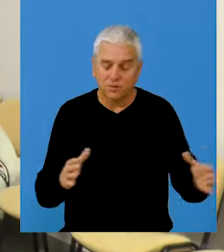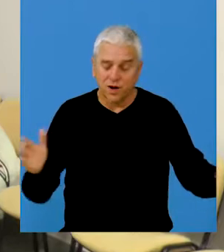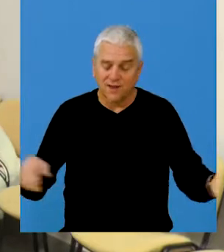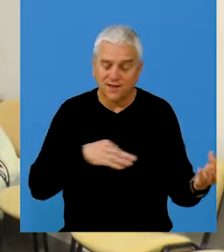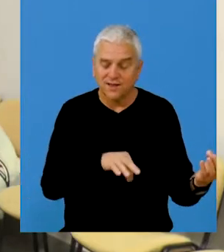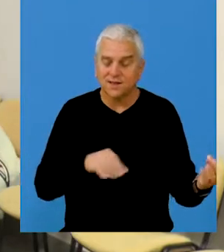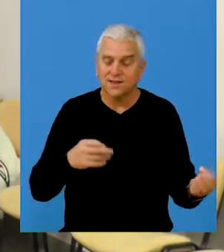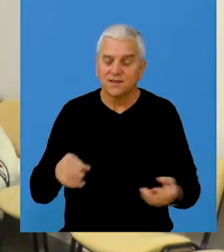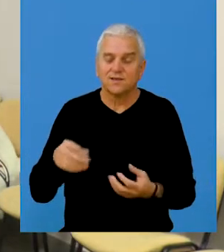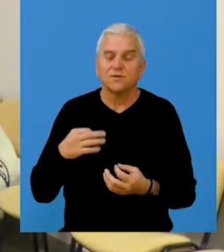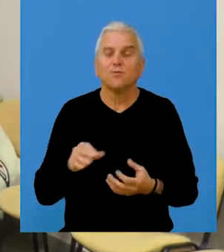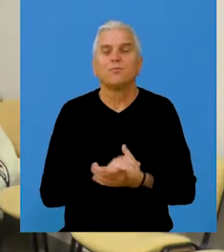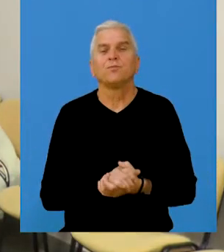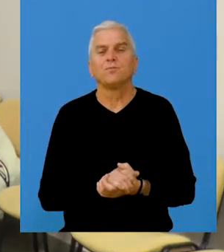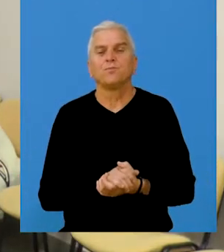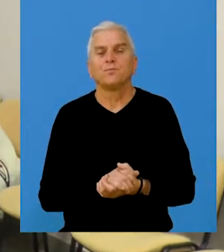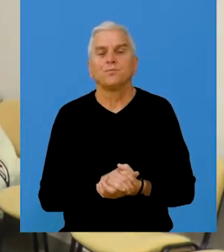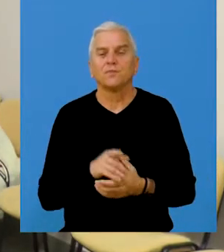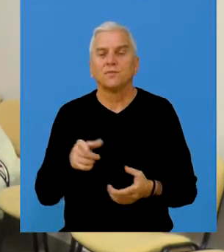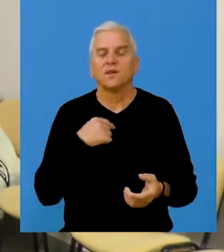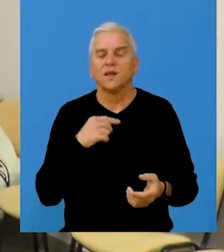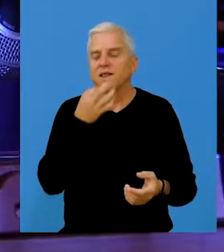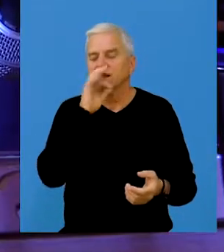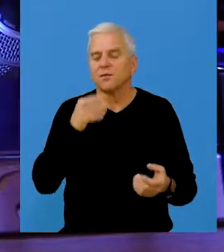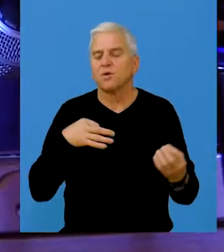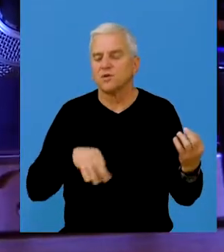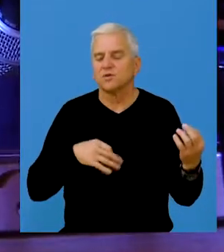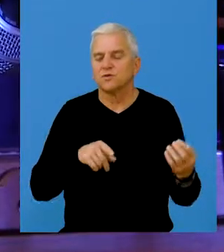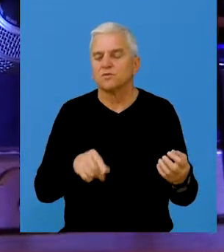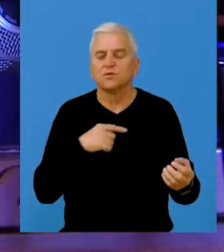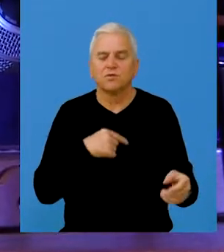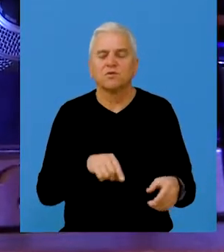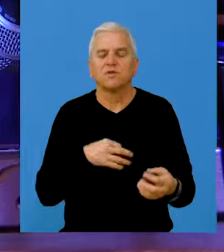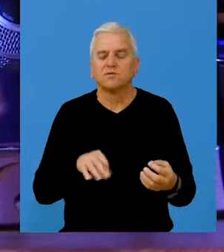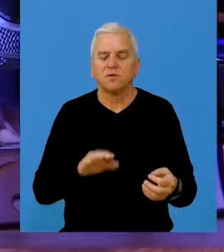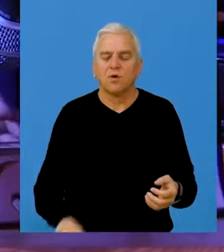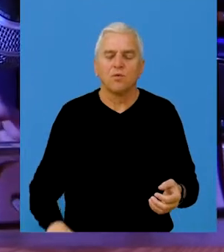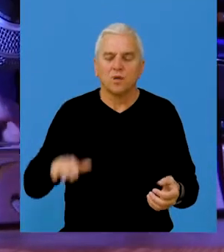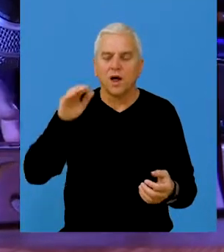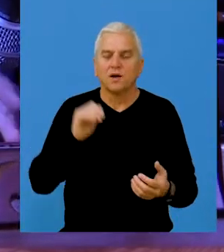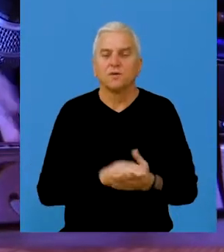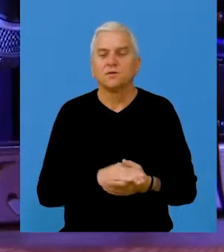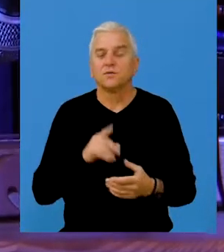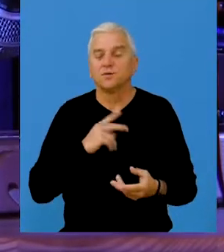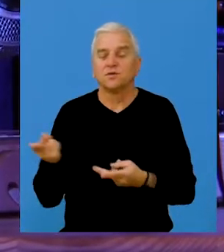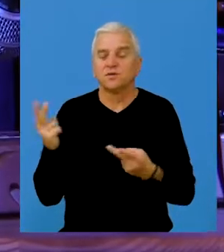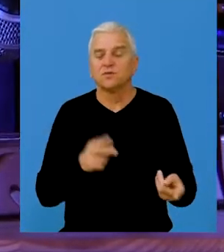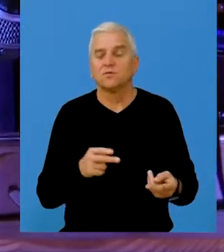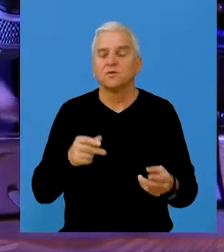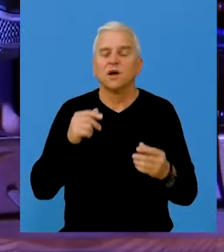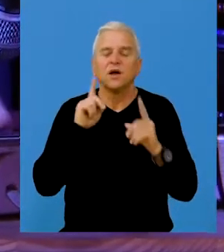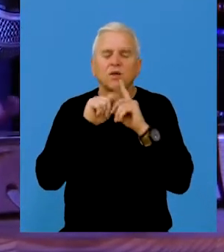mađarska varijanta. Donosam mađarsku citru, to je kao moj najbolji instrument, jer ja tu sviram od malih nogu.